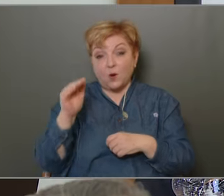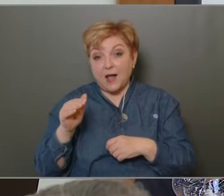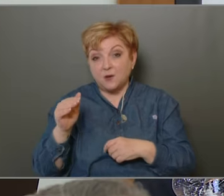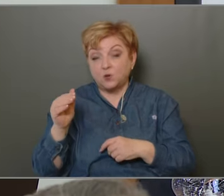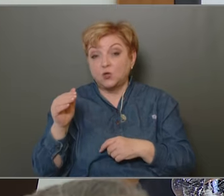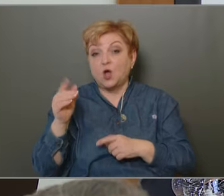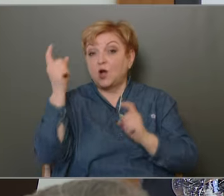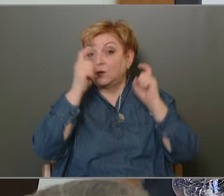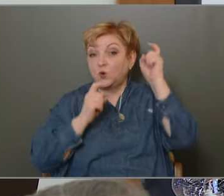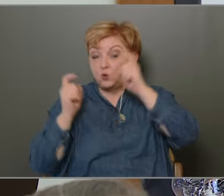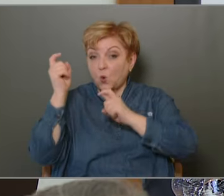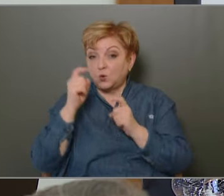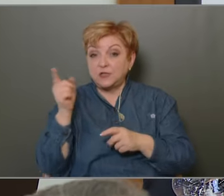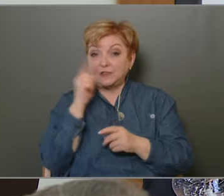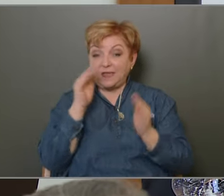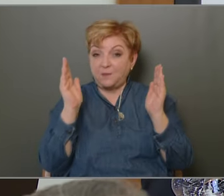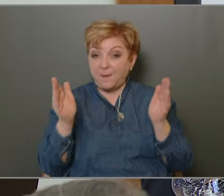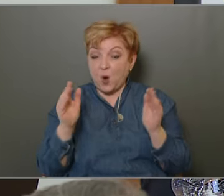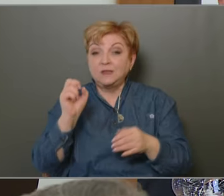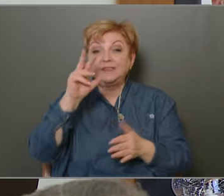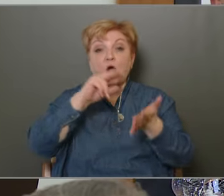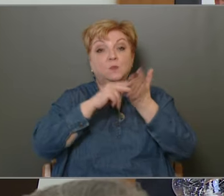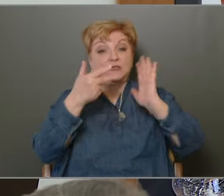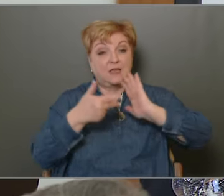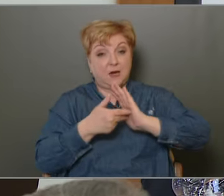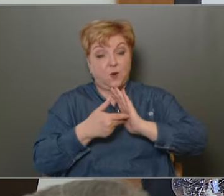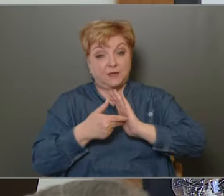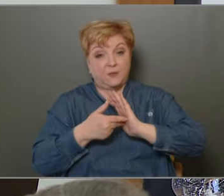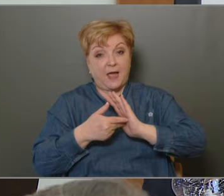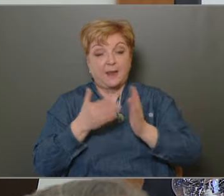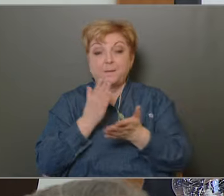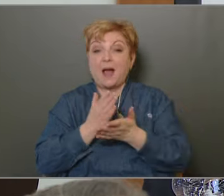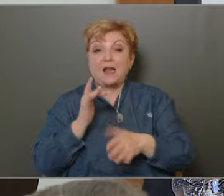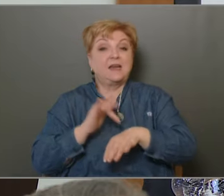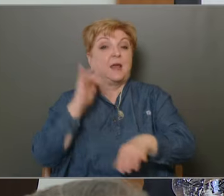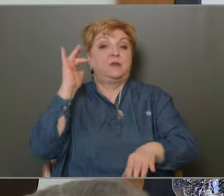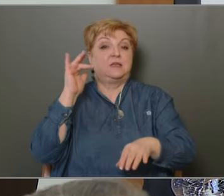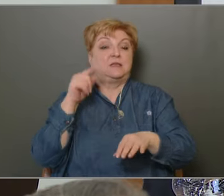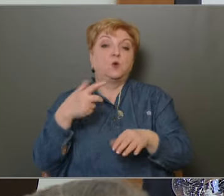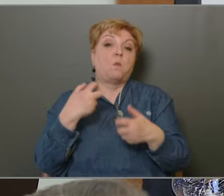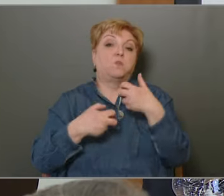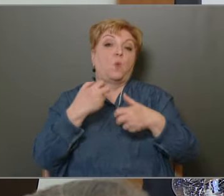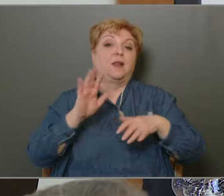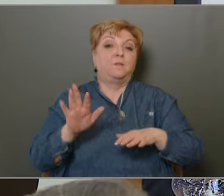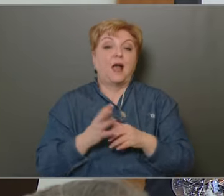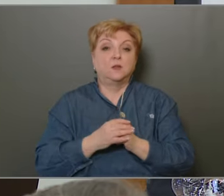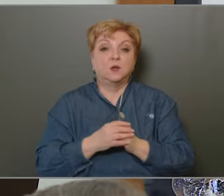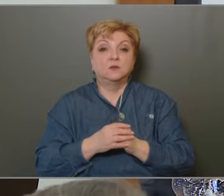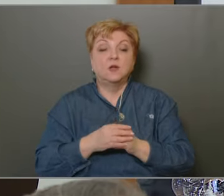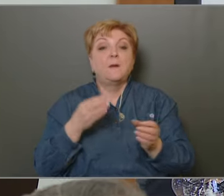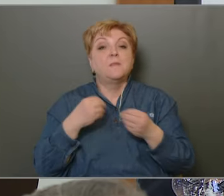gondolkodása erről a témáról Tehát valóban a 13. kerületben már nem érzik ezt olyan problémának, mert